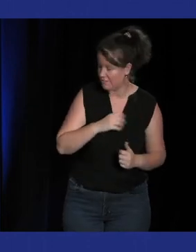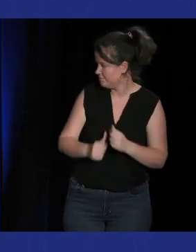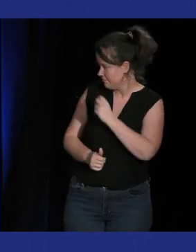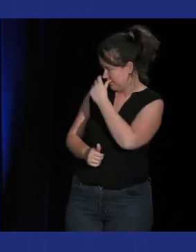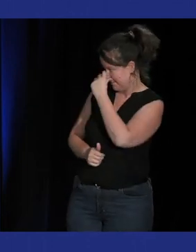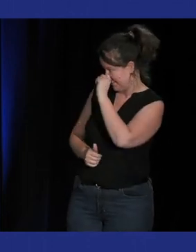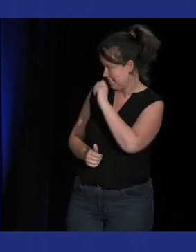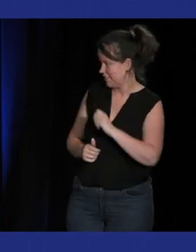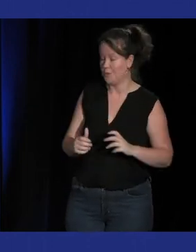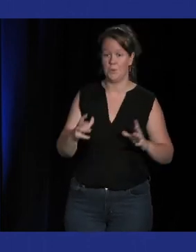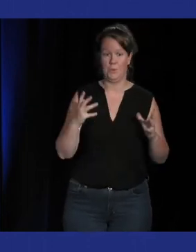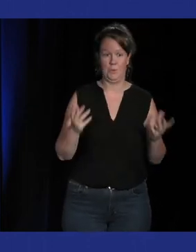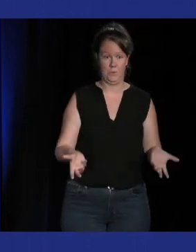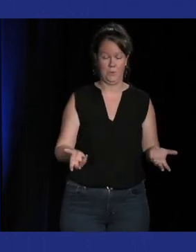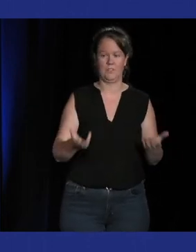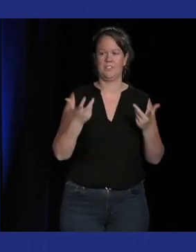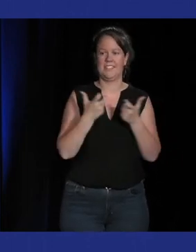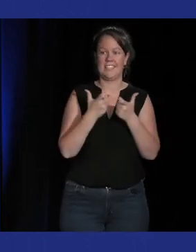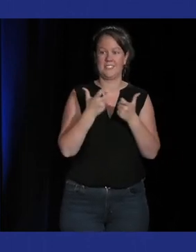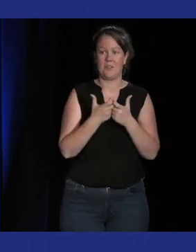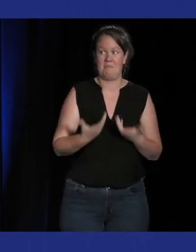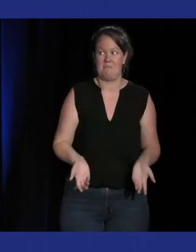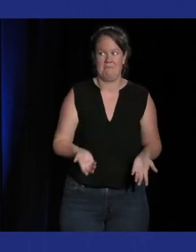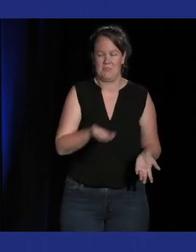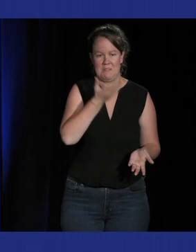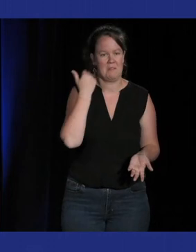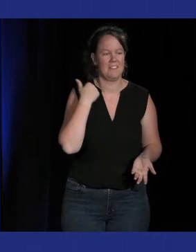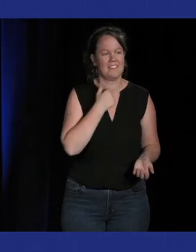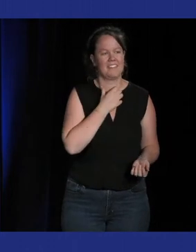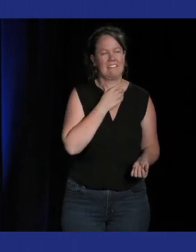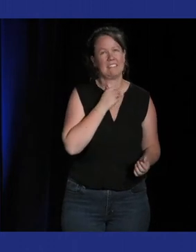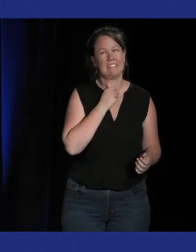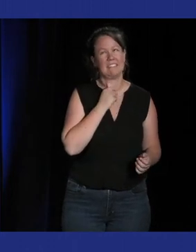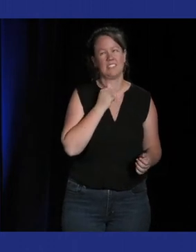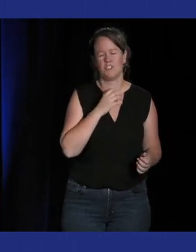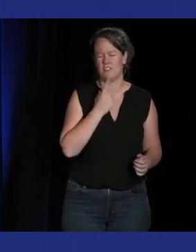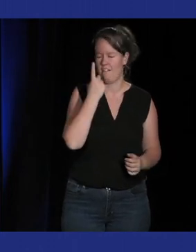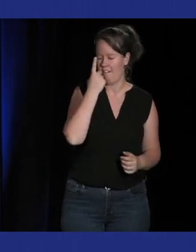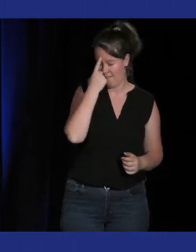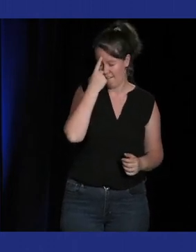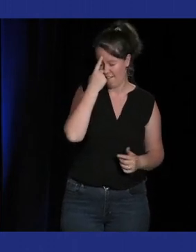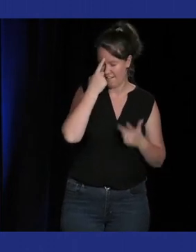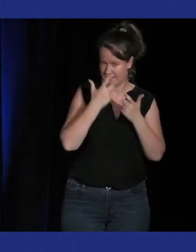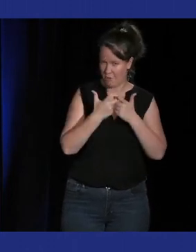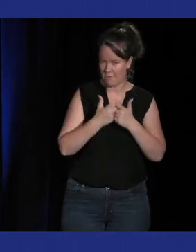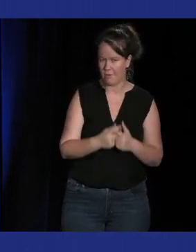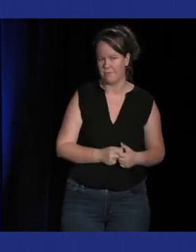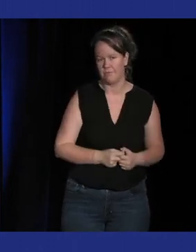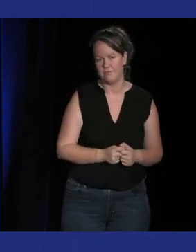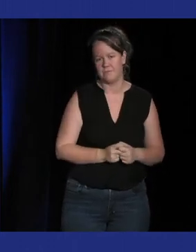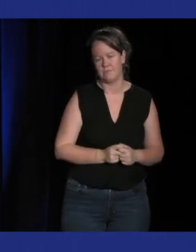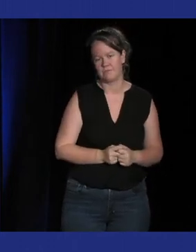là comme ça j'ai pas d'exemple extrêmement précis j'ai par contre l'exemple d'un jeu dont toute la